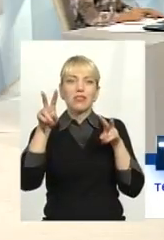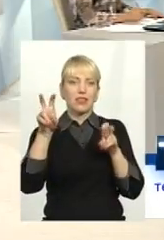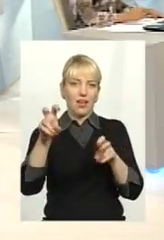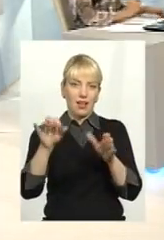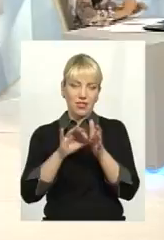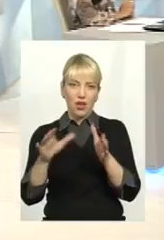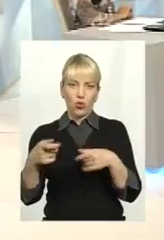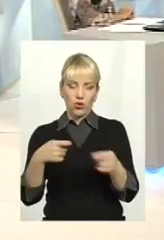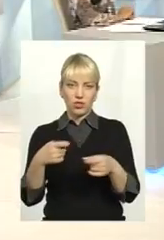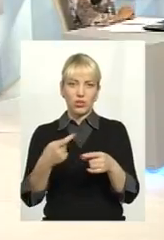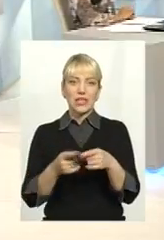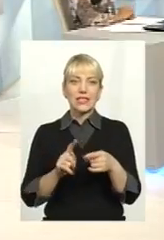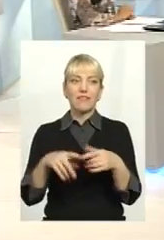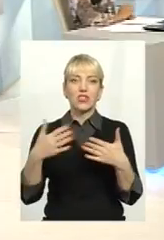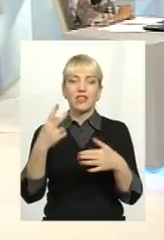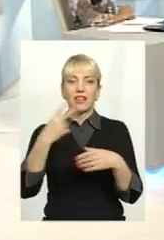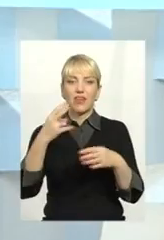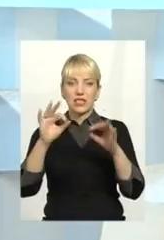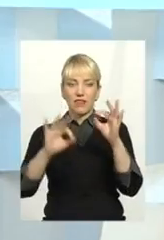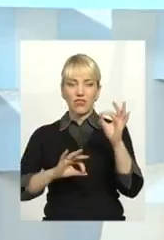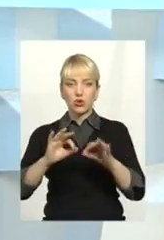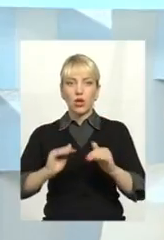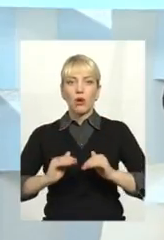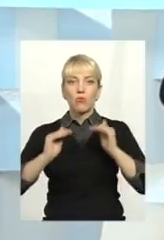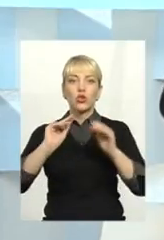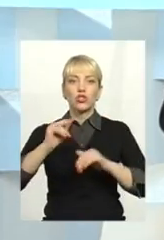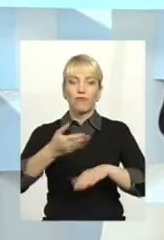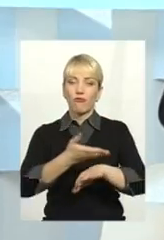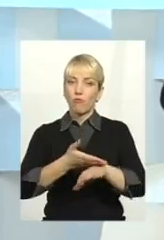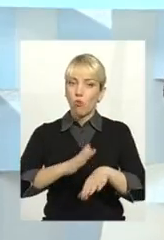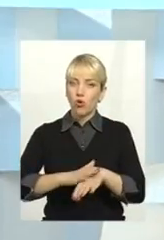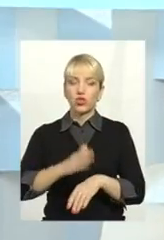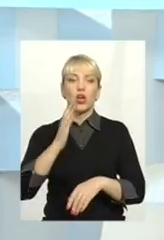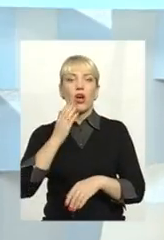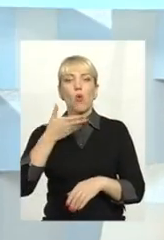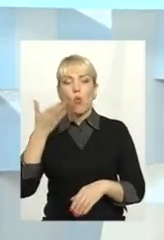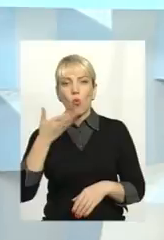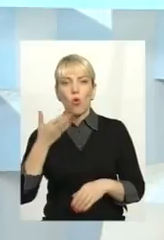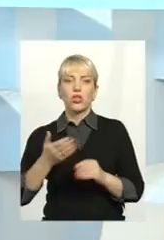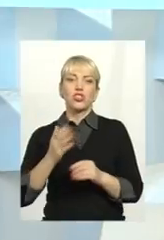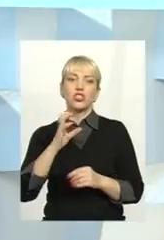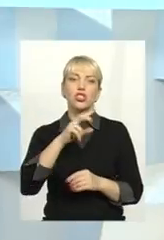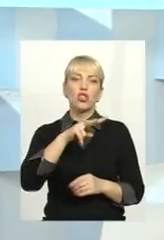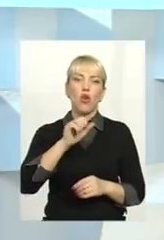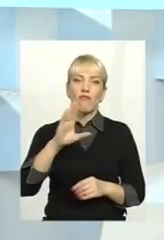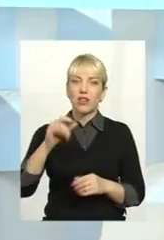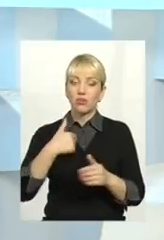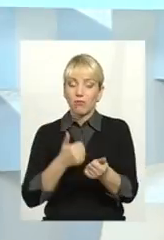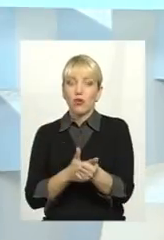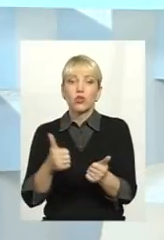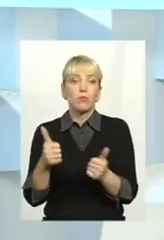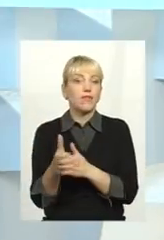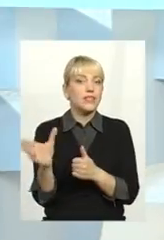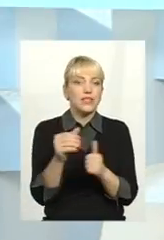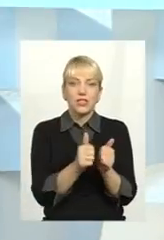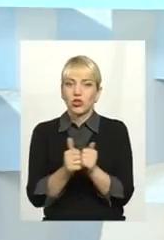енергоринок, вона вже на 20% вища, ніж Польща, в Угорщині, Словаччині. Ми обігнали вже всіх